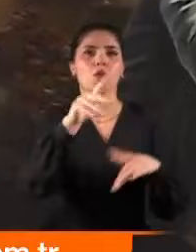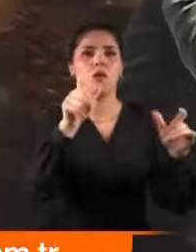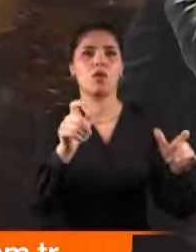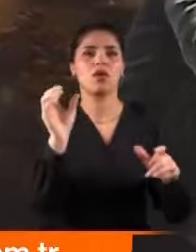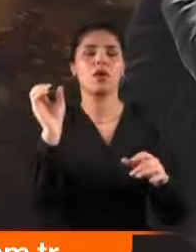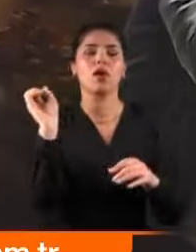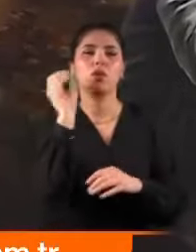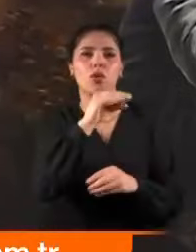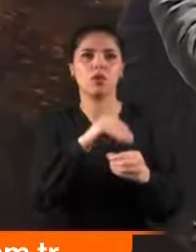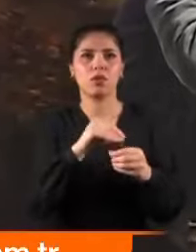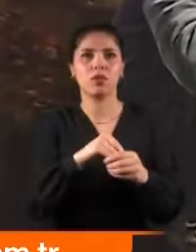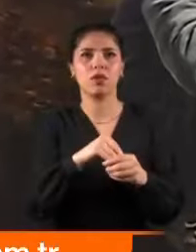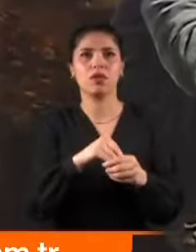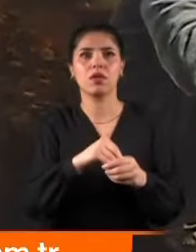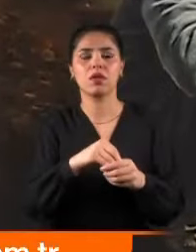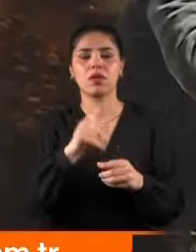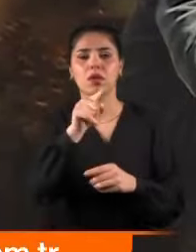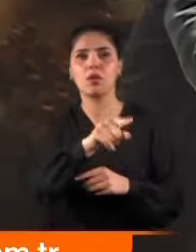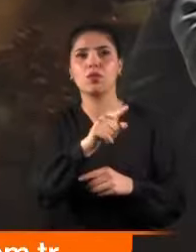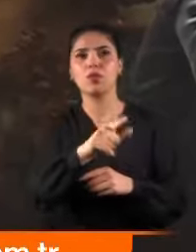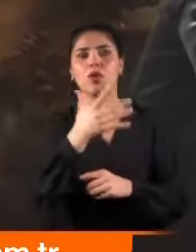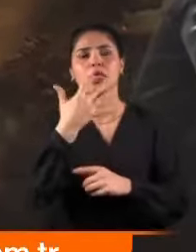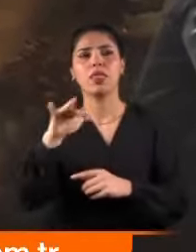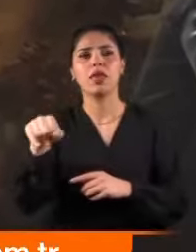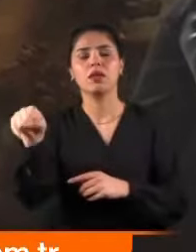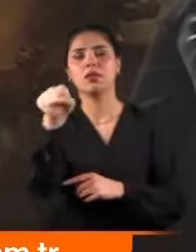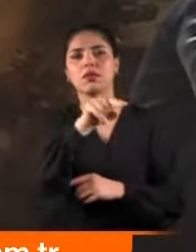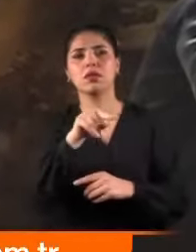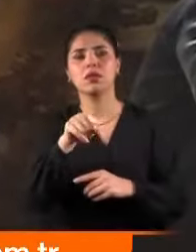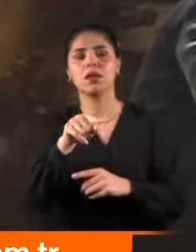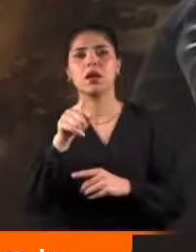dönen sahilin açıklarına geçici bir liman inşa edeceğini duyurdu.